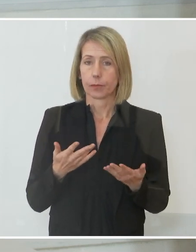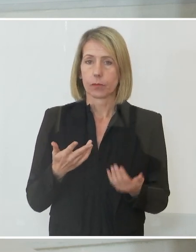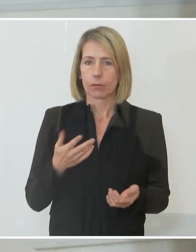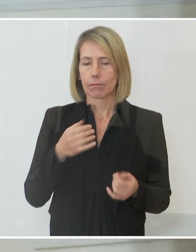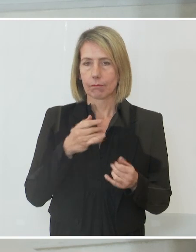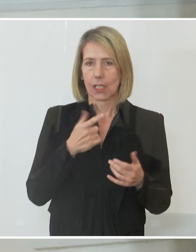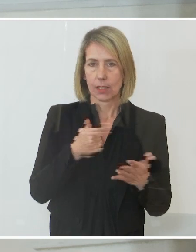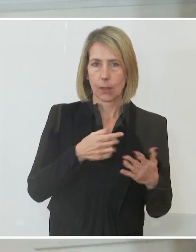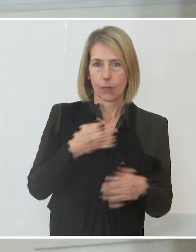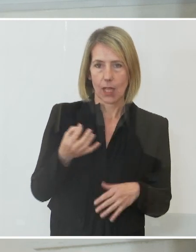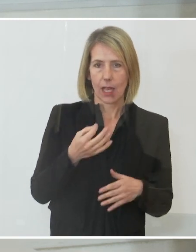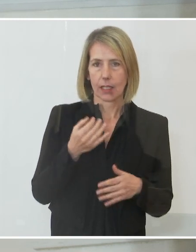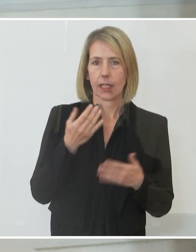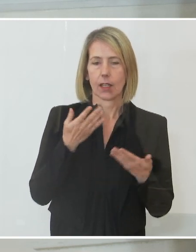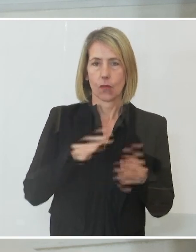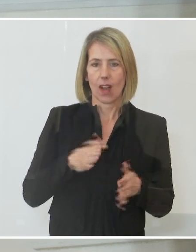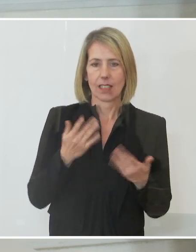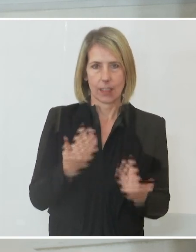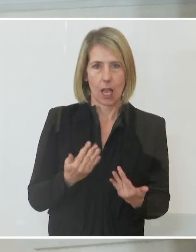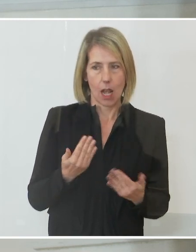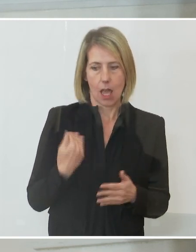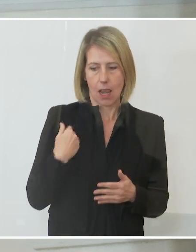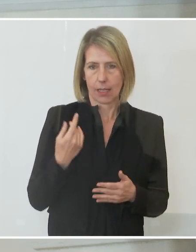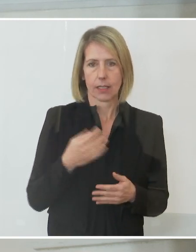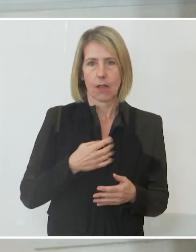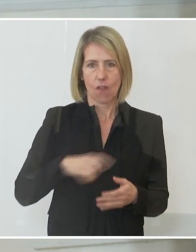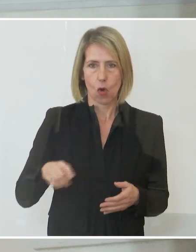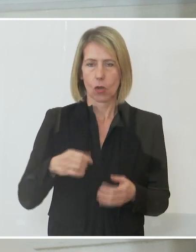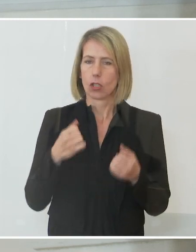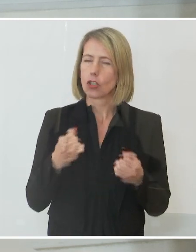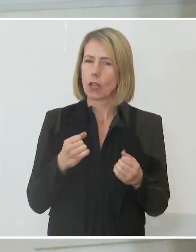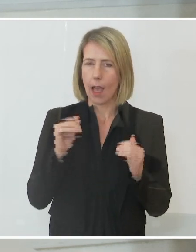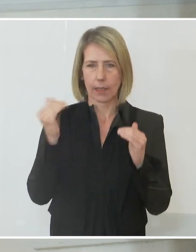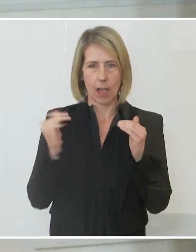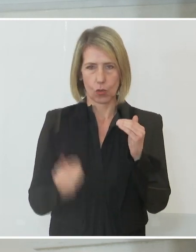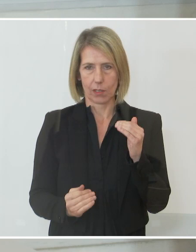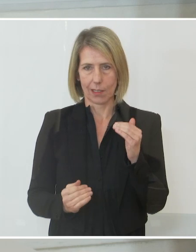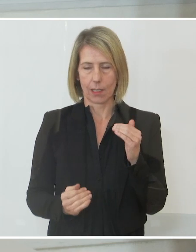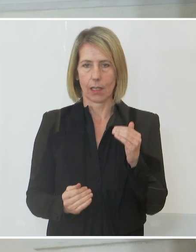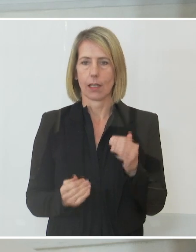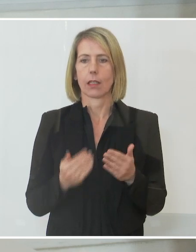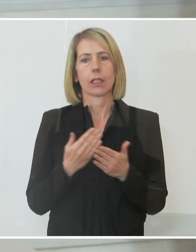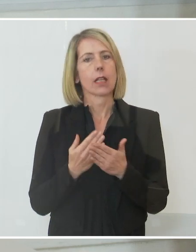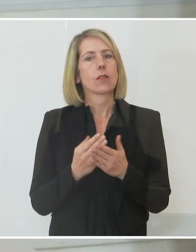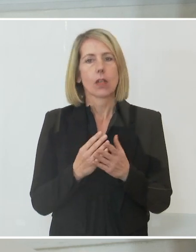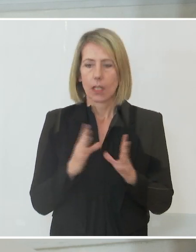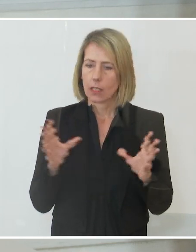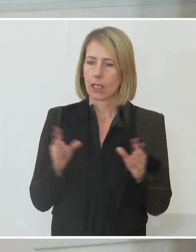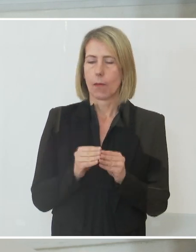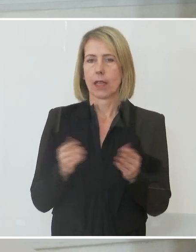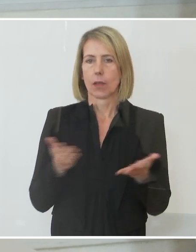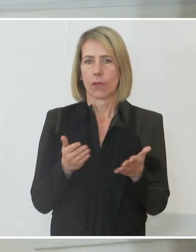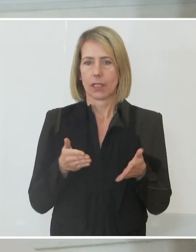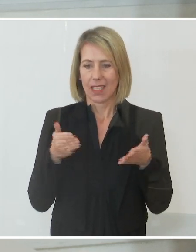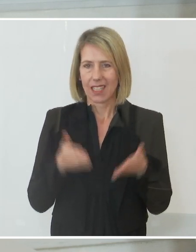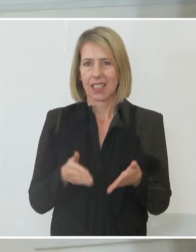5- bis 14-Jährigen ist am deutlichsten in den letzten Wochen heruntergegangen. All das hat dazu beigetragen, dass die Intensivstationen